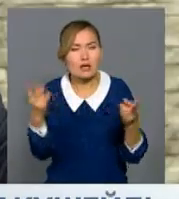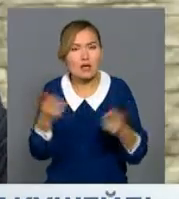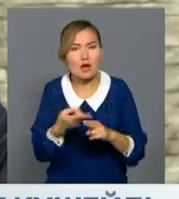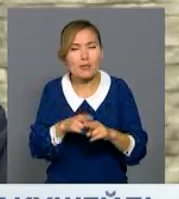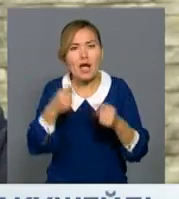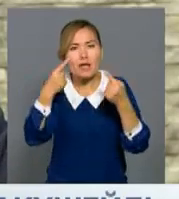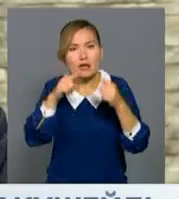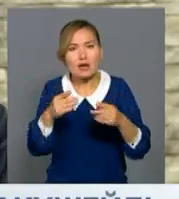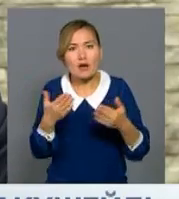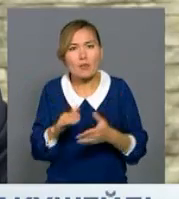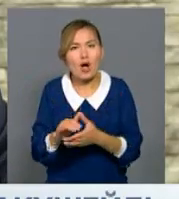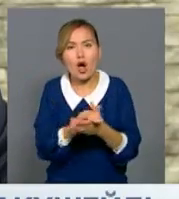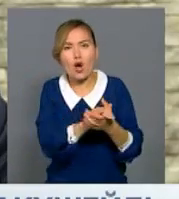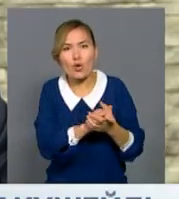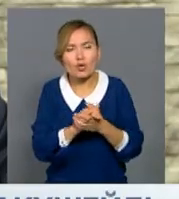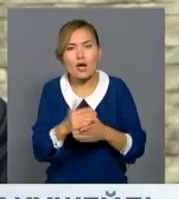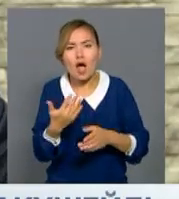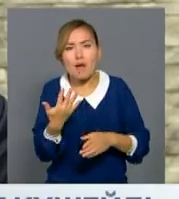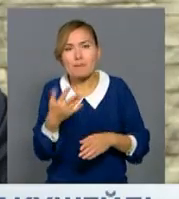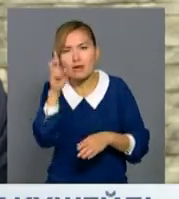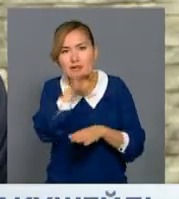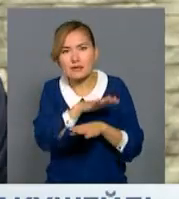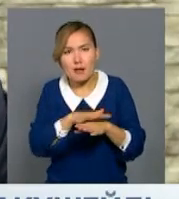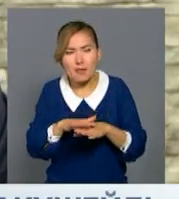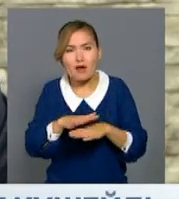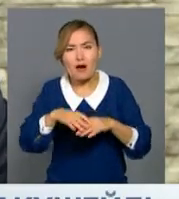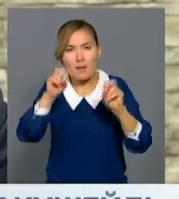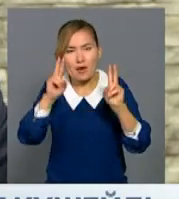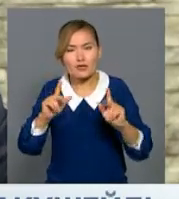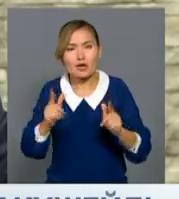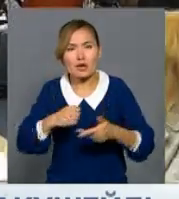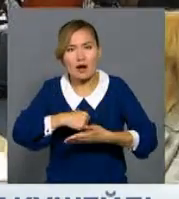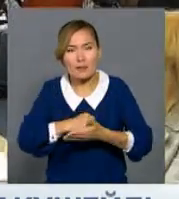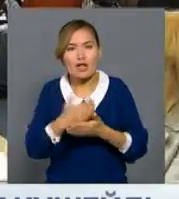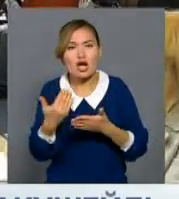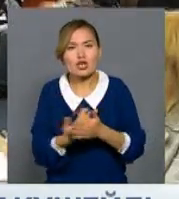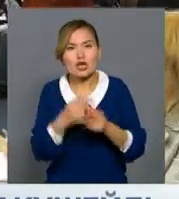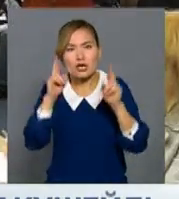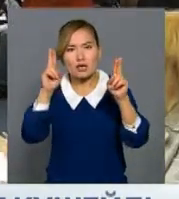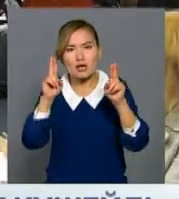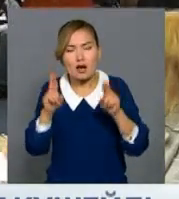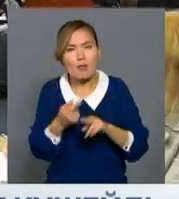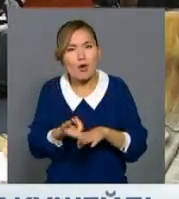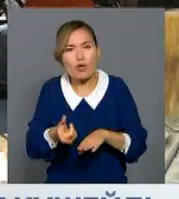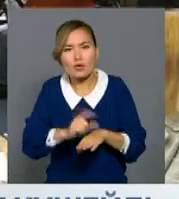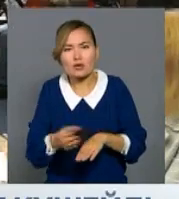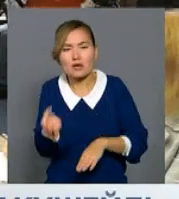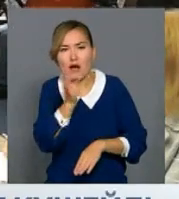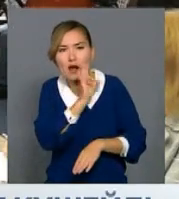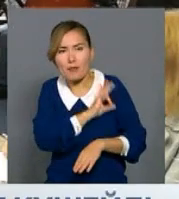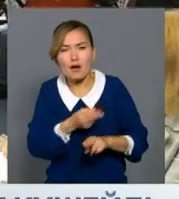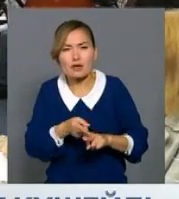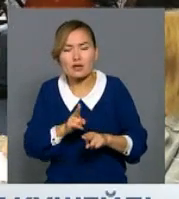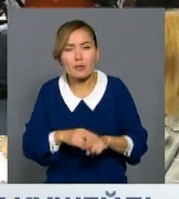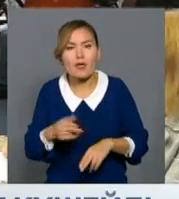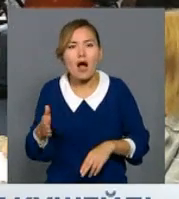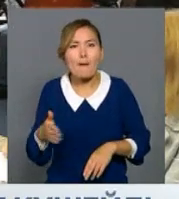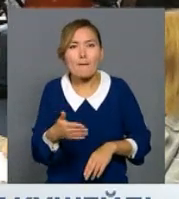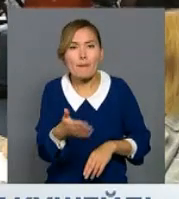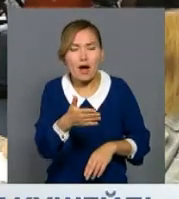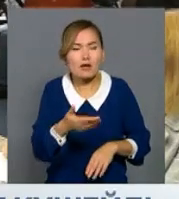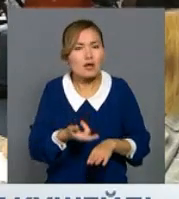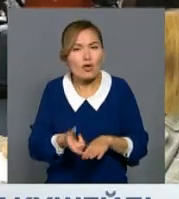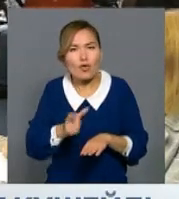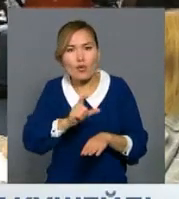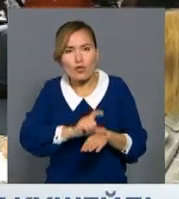орындардың жаңа талапқа мүше 5 мемлекеттің мамандары мақылдады. Жаңа ереже тұртынушылар үшін өте тейімді. Астың тазалығын алыңдамайды,